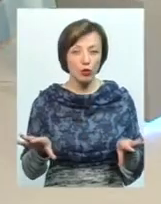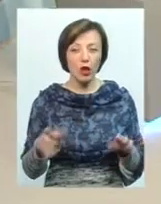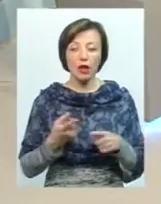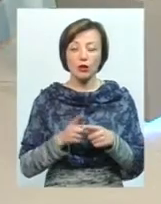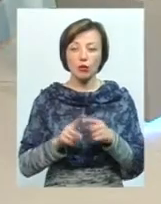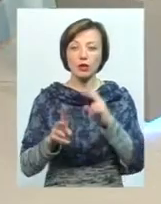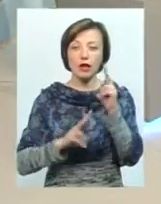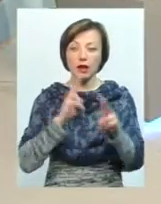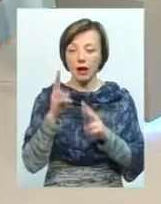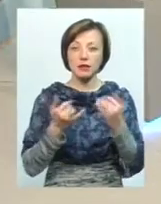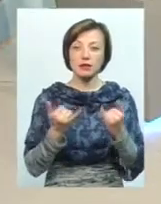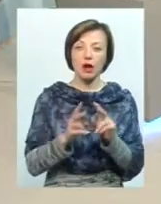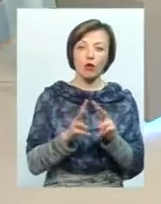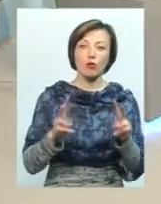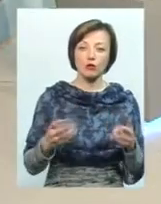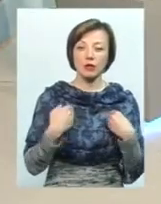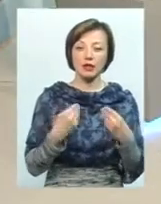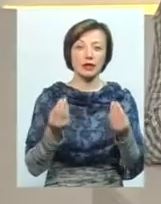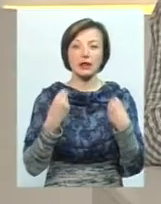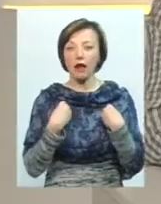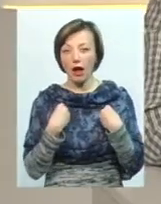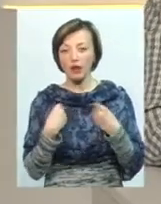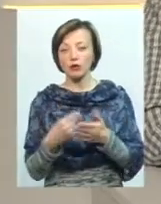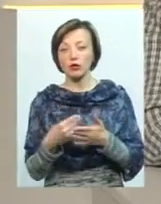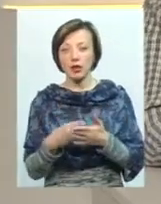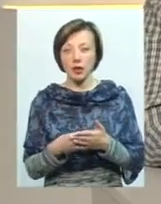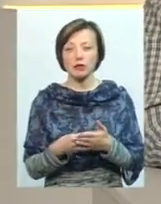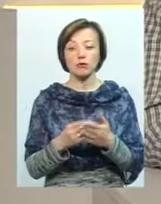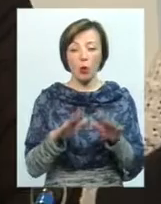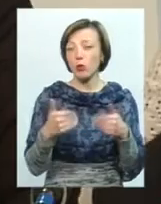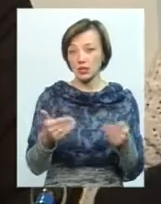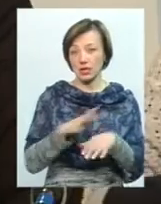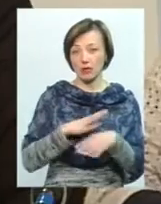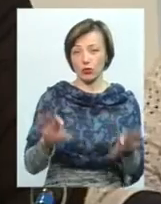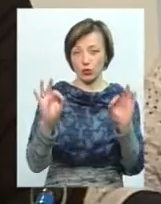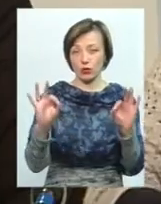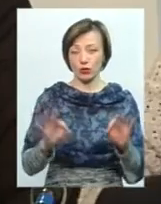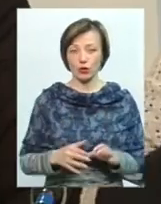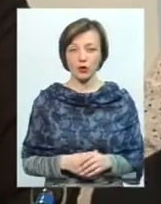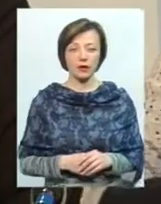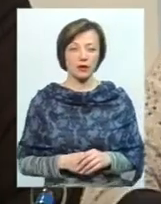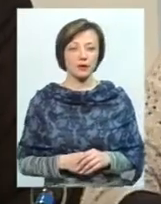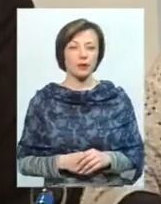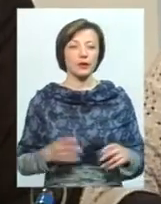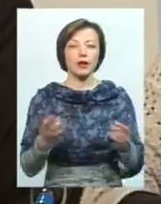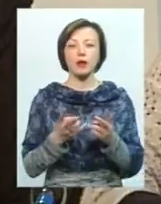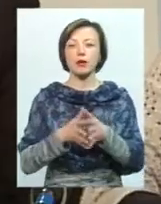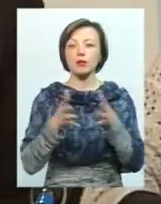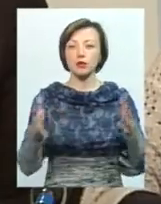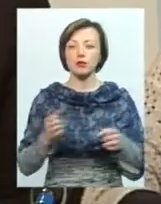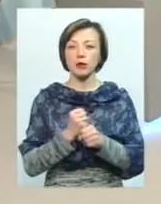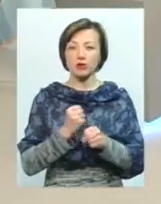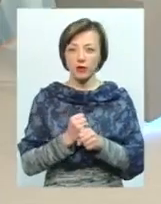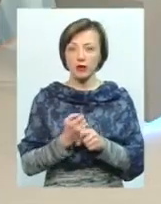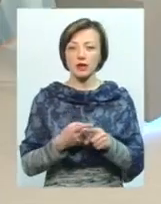нарікати зараз там комусь, мій округ... далося бюджету на Так, тому, от, тут потрібно, ну, набагато більше ще працювати.